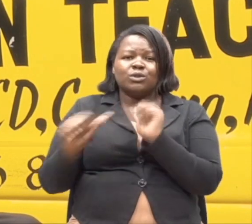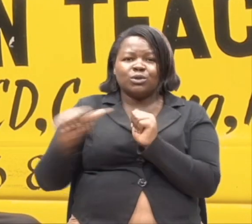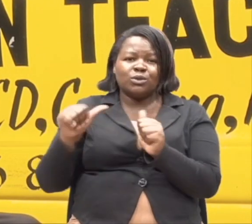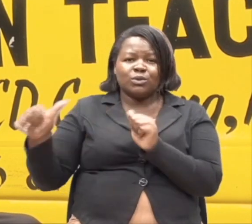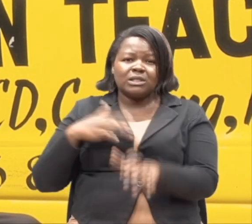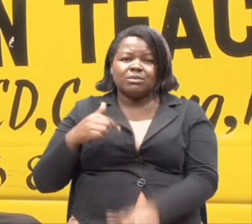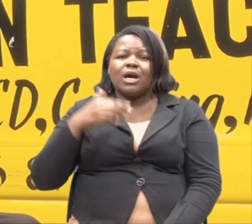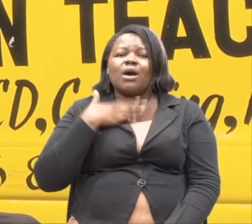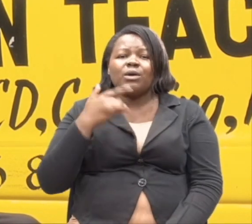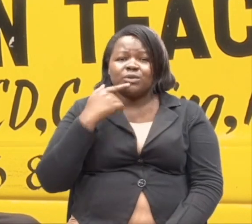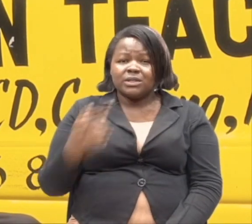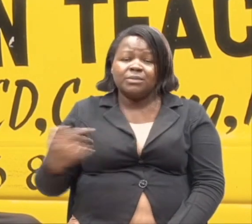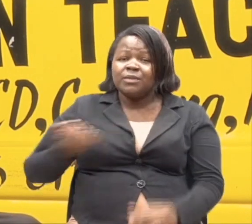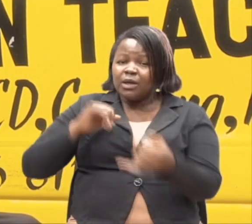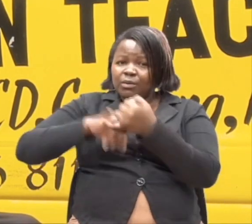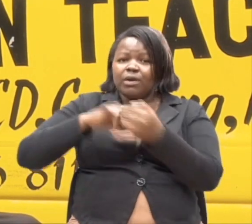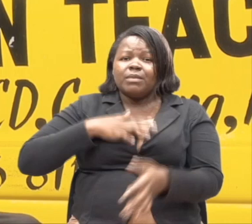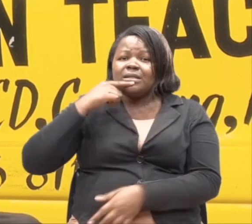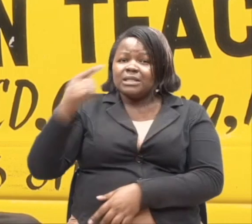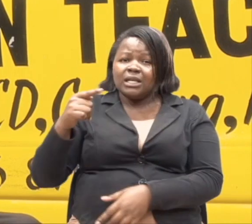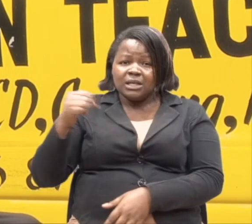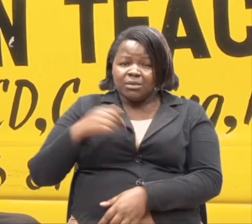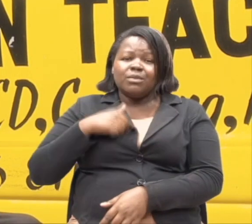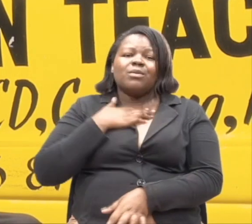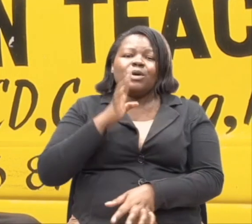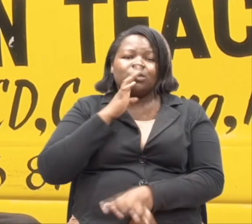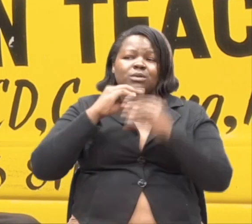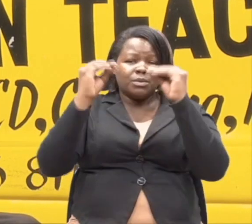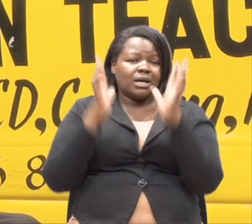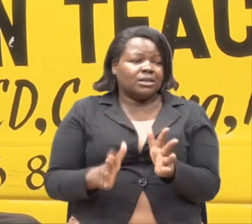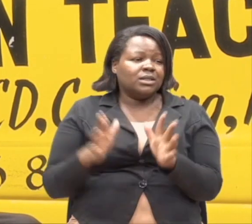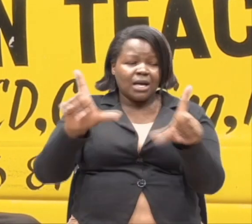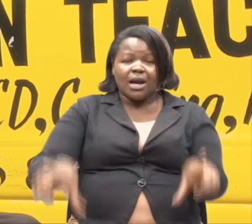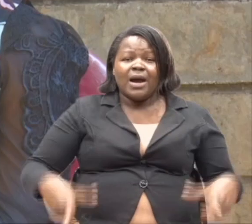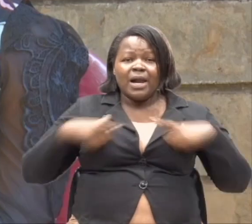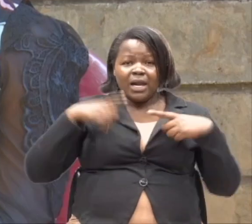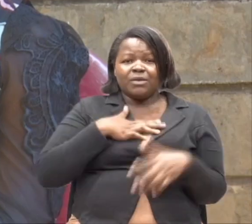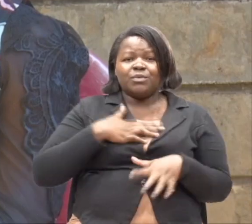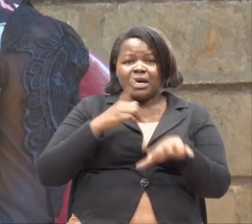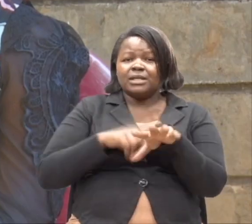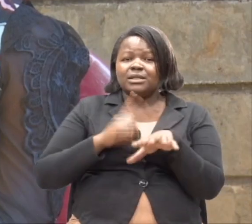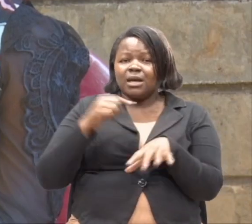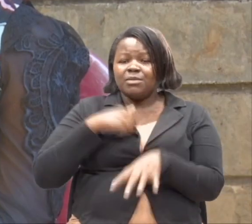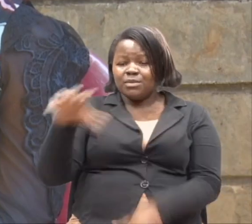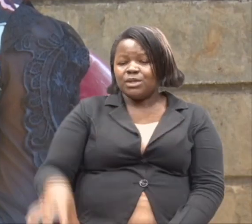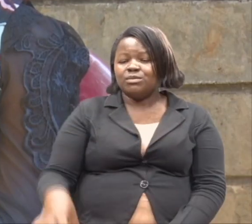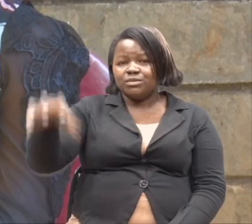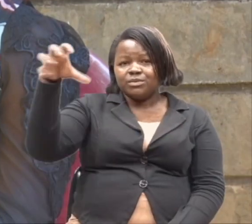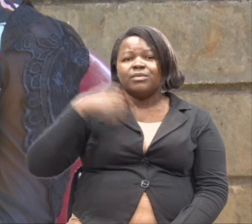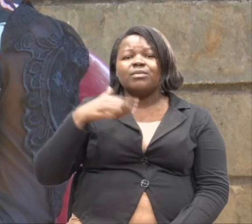Ujaniuliza lakini itakujibu. Haka niambia mimi natamani kuwa mwalimu. Maisha yangu kutoka nikua mudogo ni